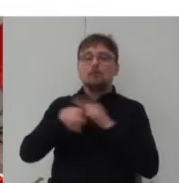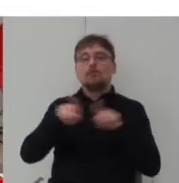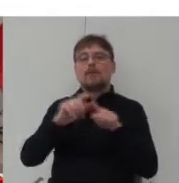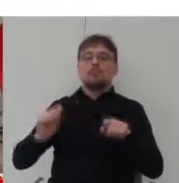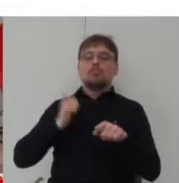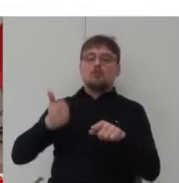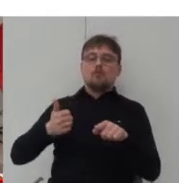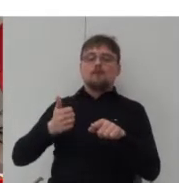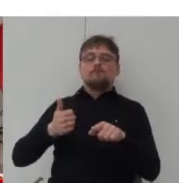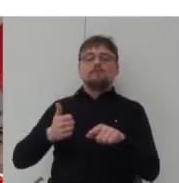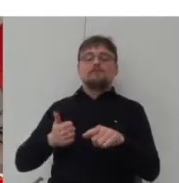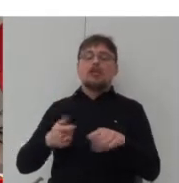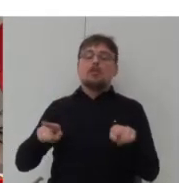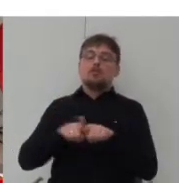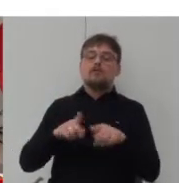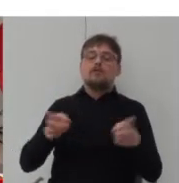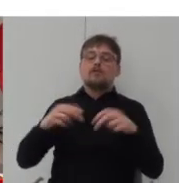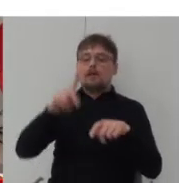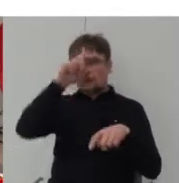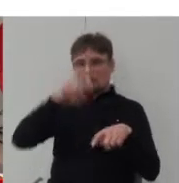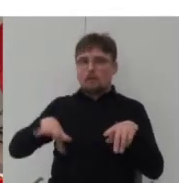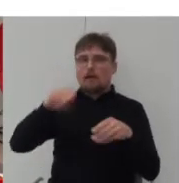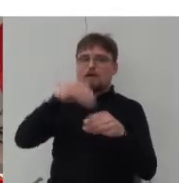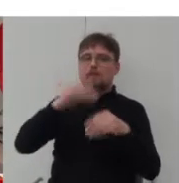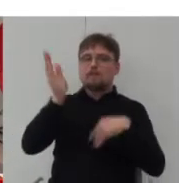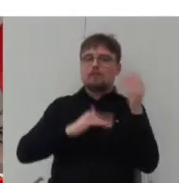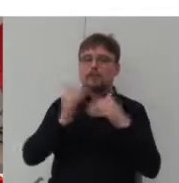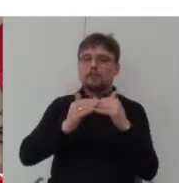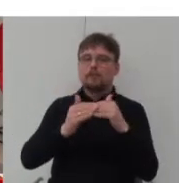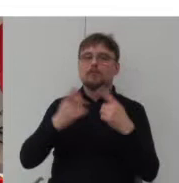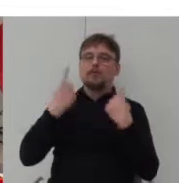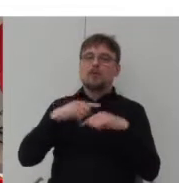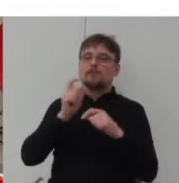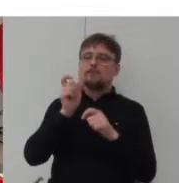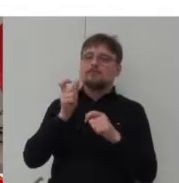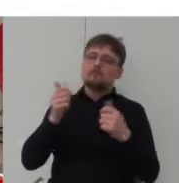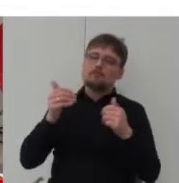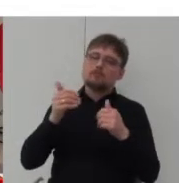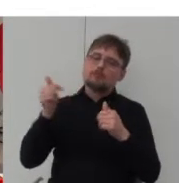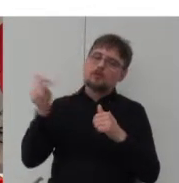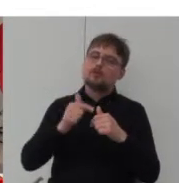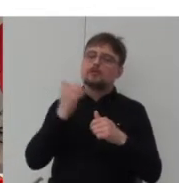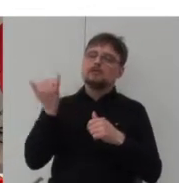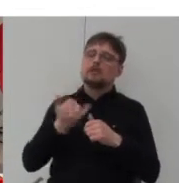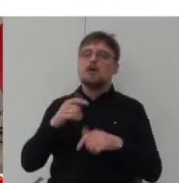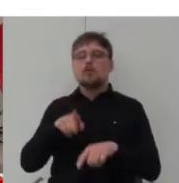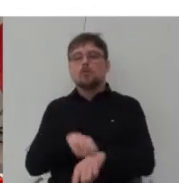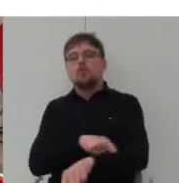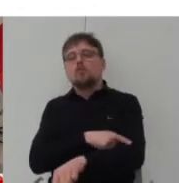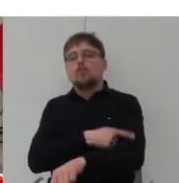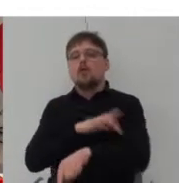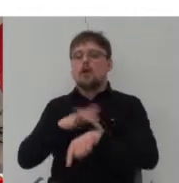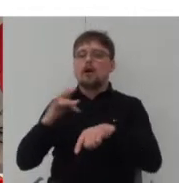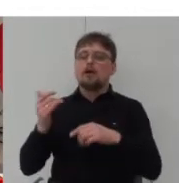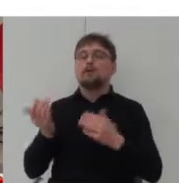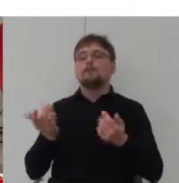tworzenie wspólnoty już na etapie budowy mieszkańcy zawsze muszą poświęcić bardzo dużo czasu nie jest to metoda dla wszystkich związana